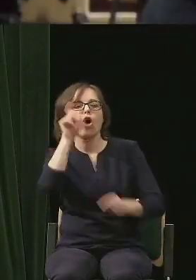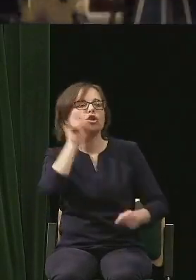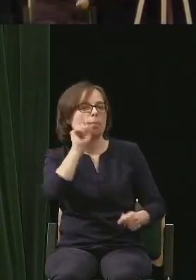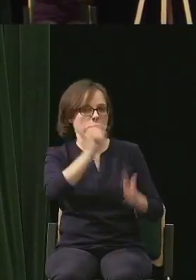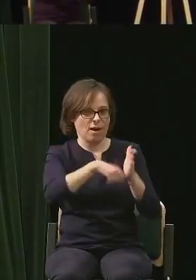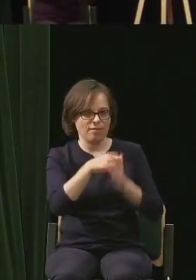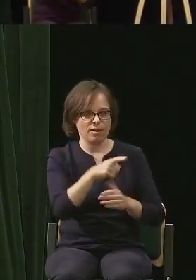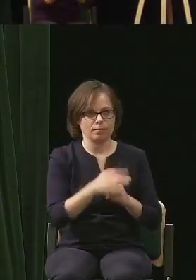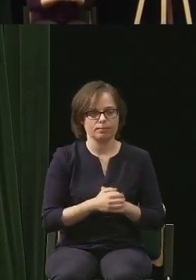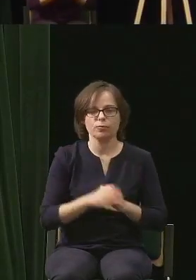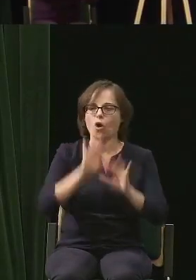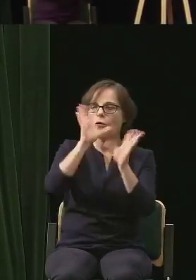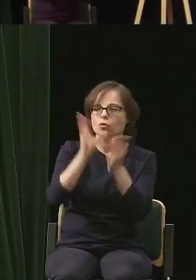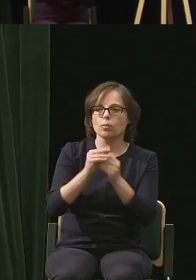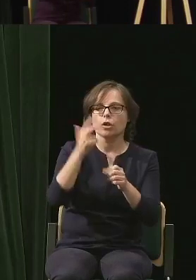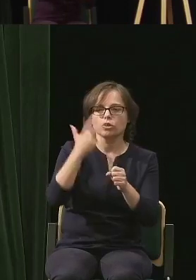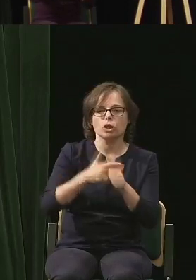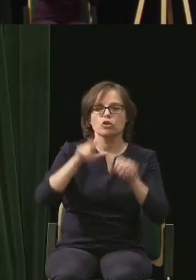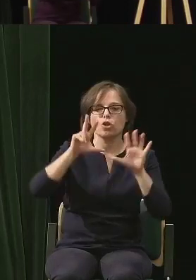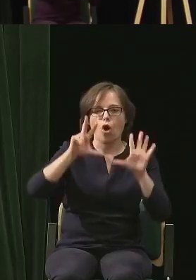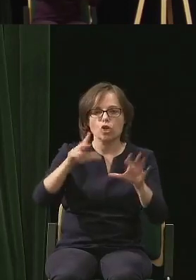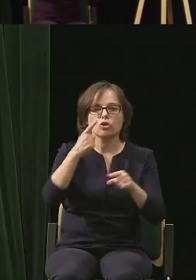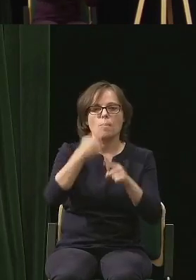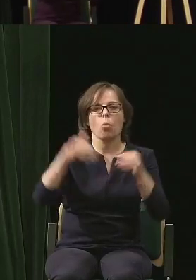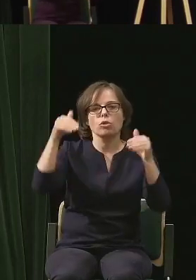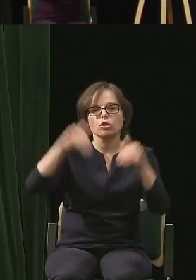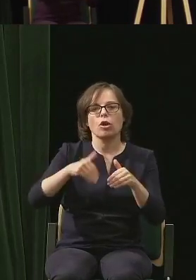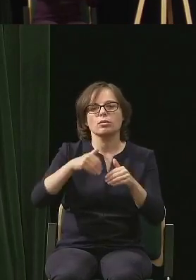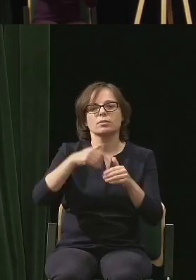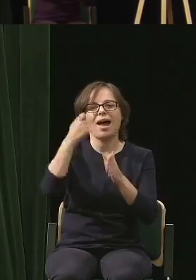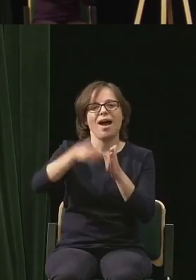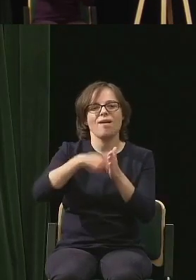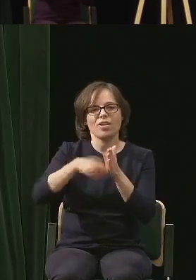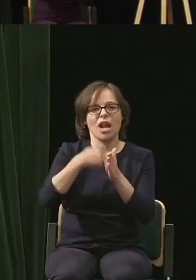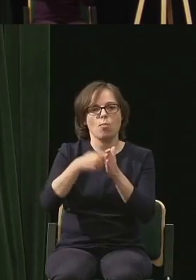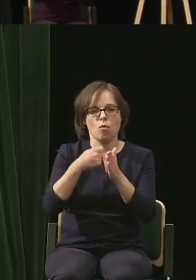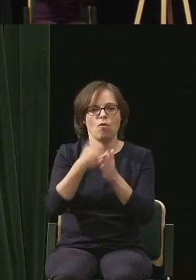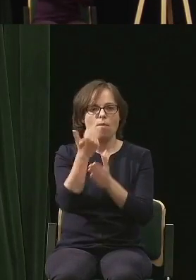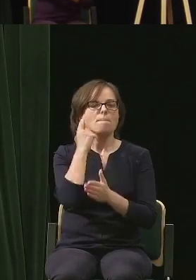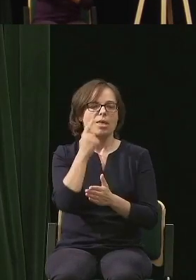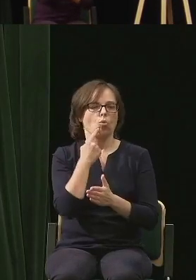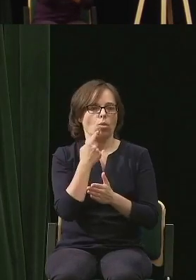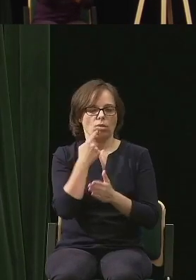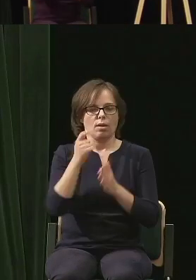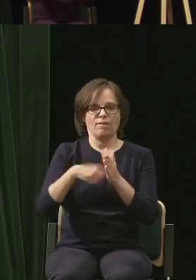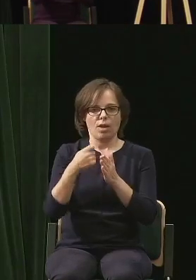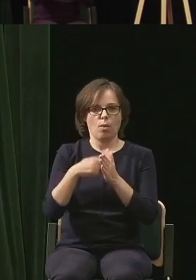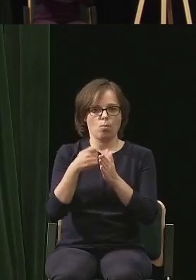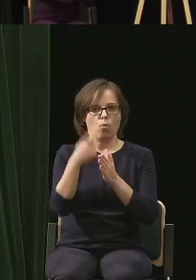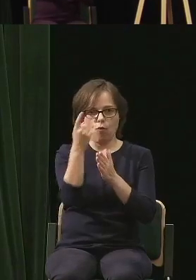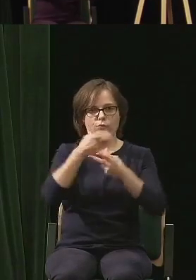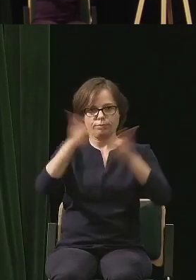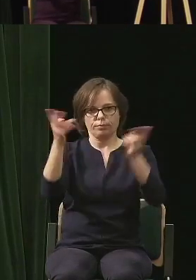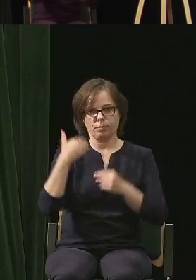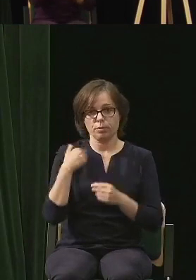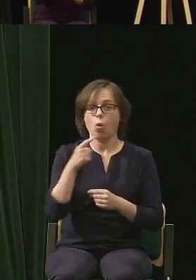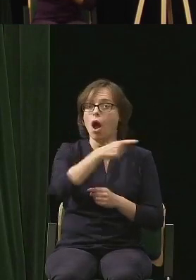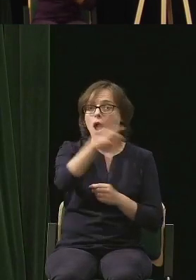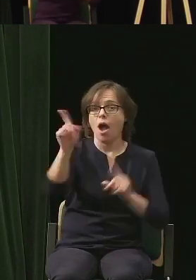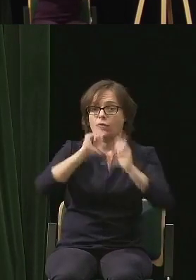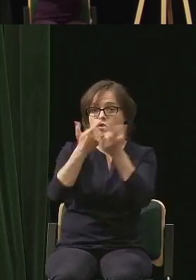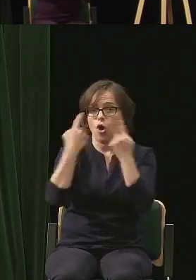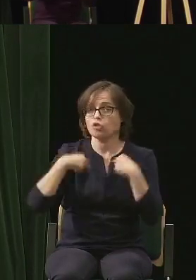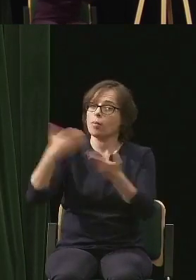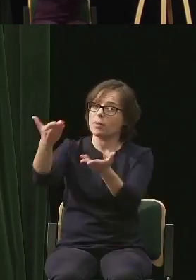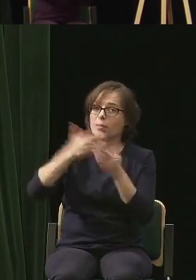wyświetlone minuty, 38,5 tysiąca minut naszych filmów. No i te wszystkie osoby zapraszamy na kolejne edycje